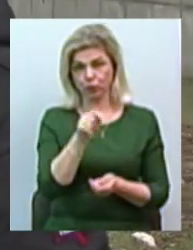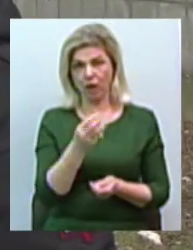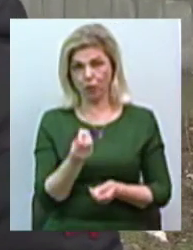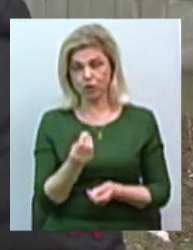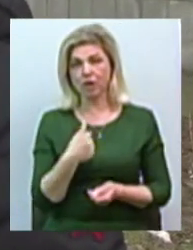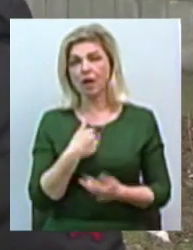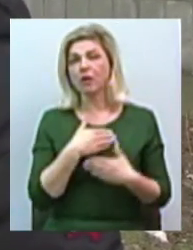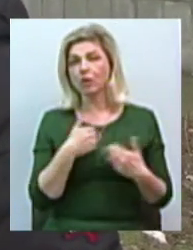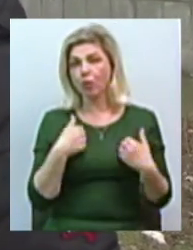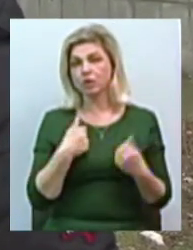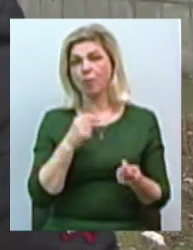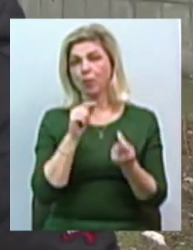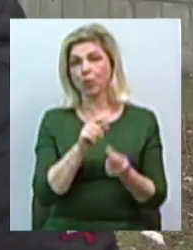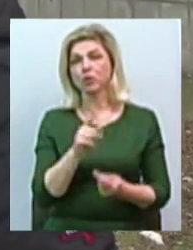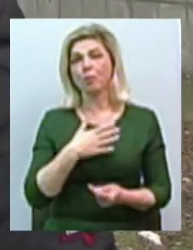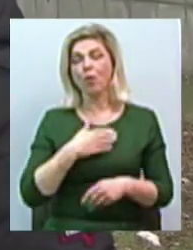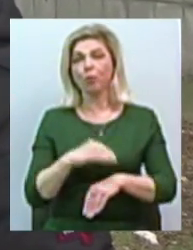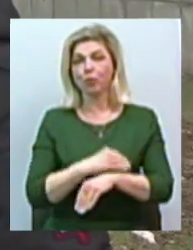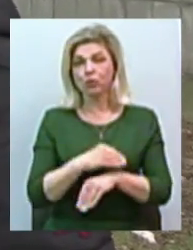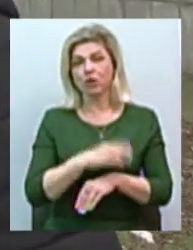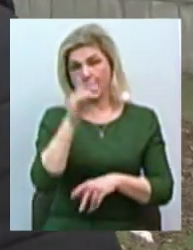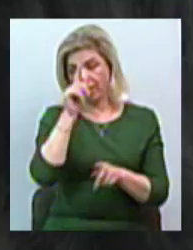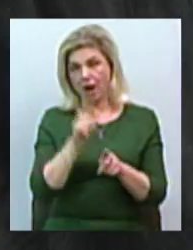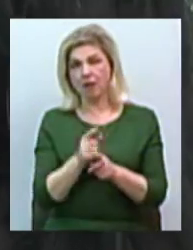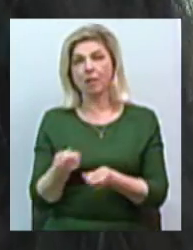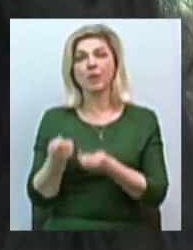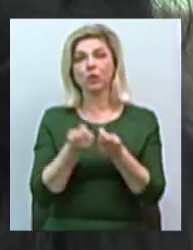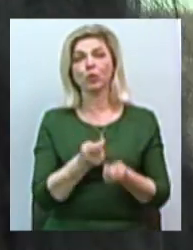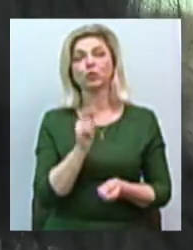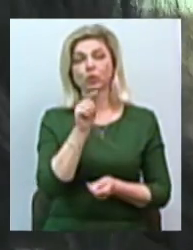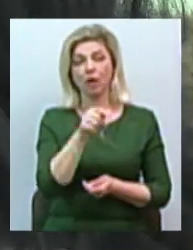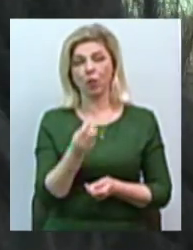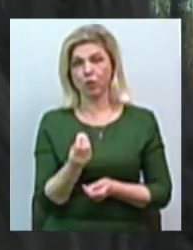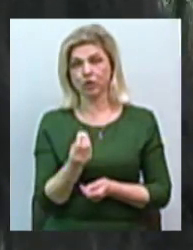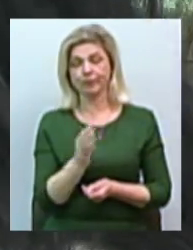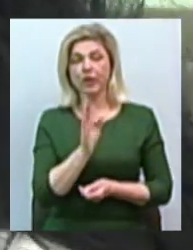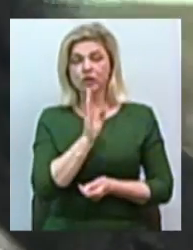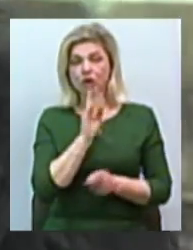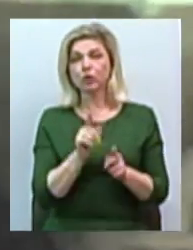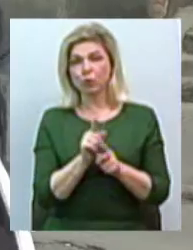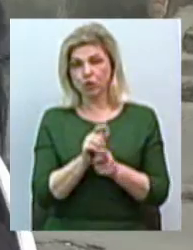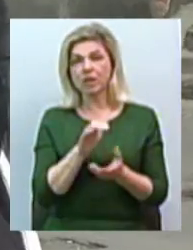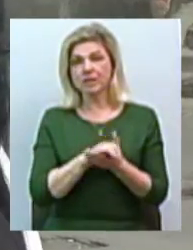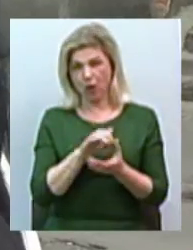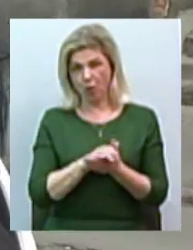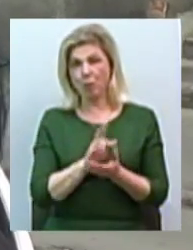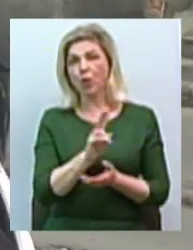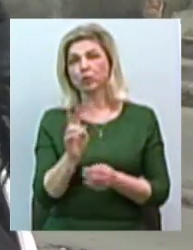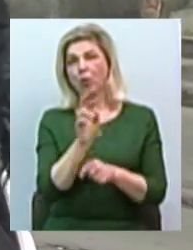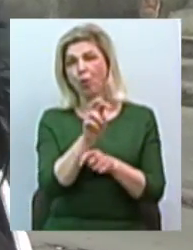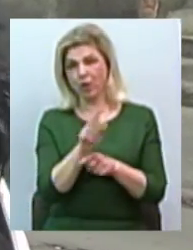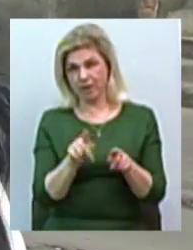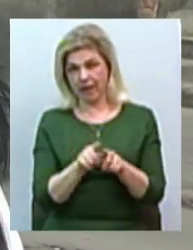хотіла, щоб там мій чоловік, брат ходив і відносив туди гроші. Анна Маліновська також має знайомих, які відвідують гральні заклади.